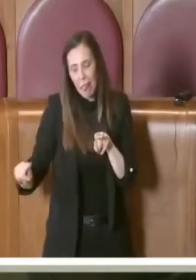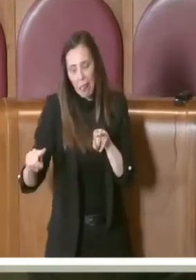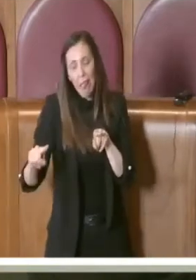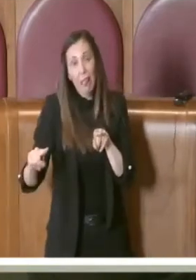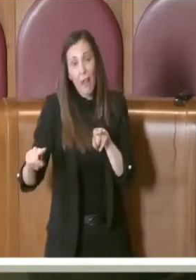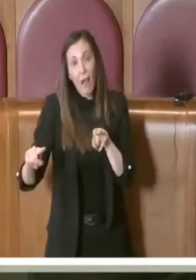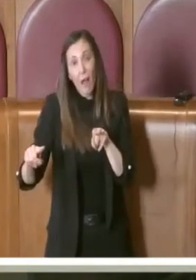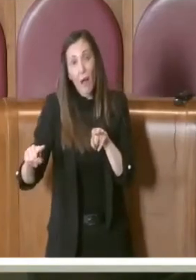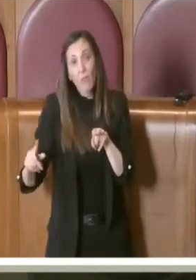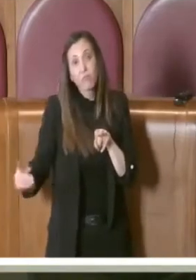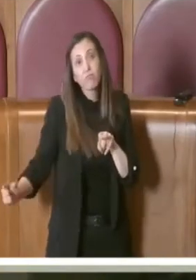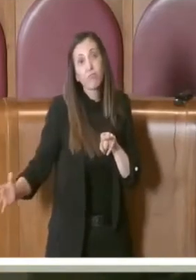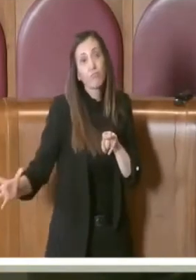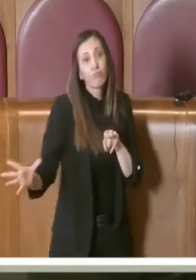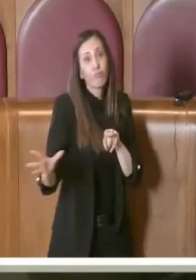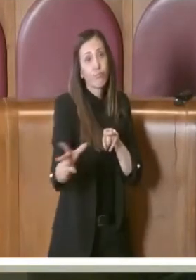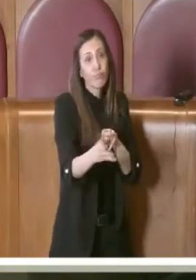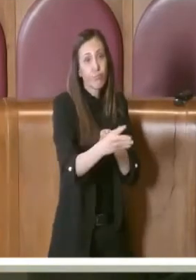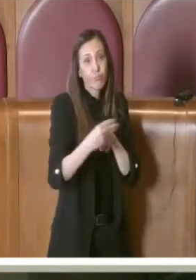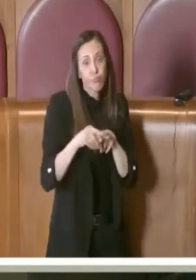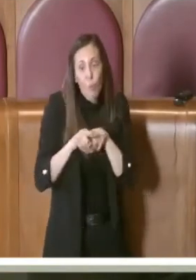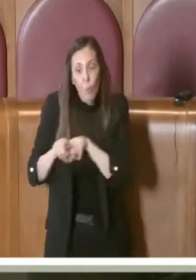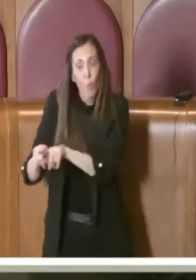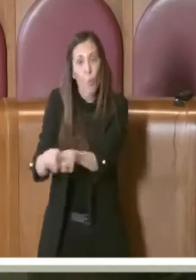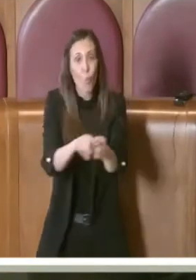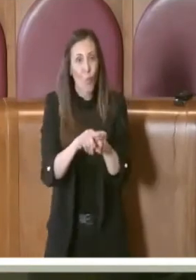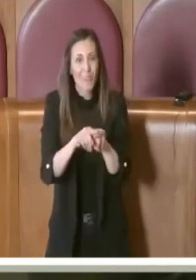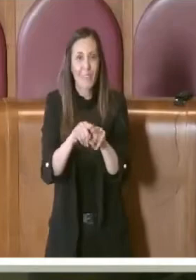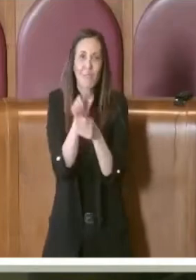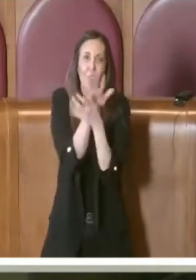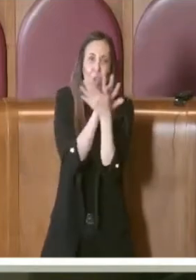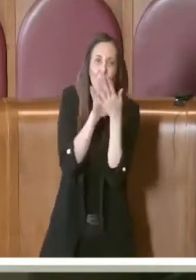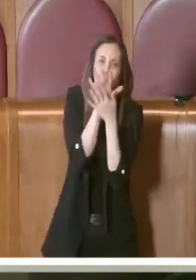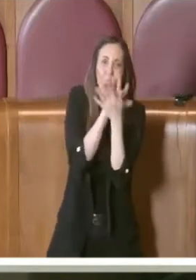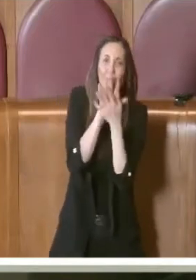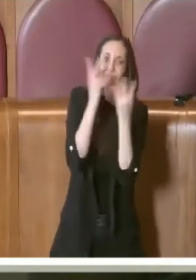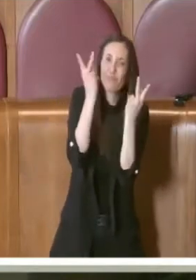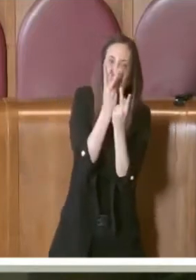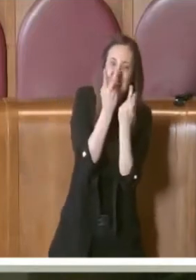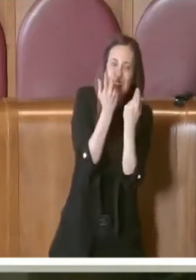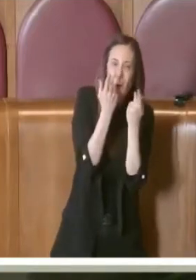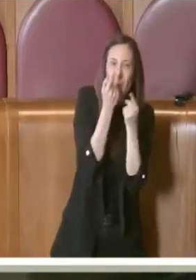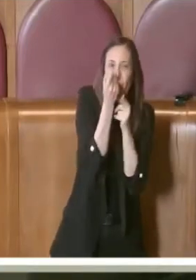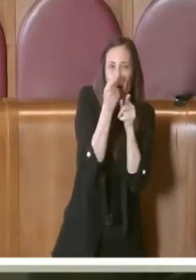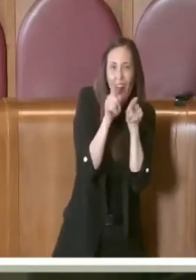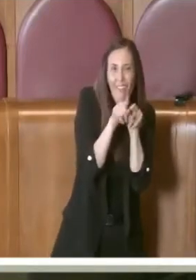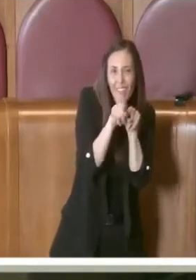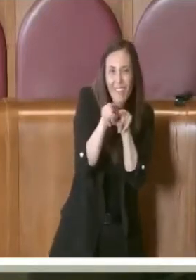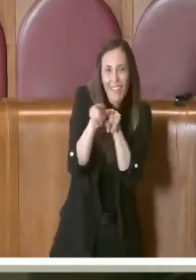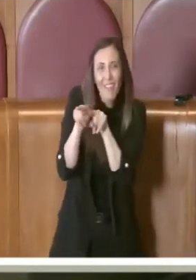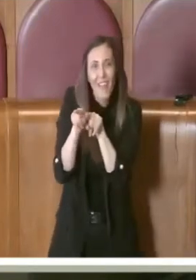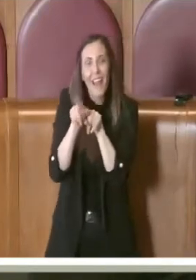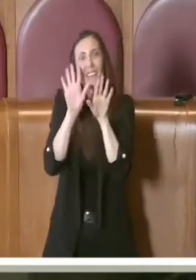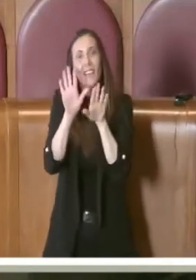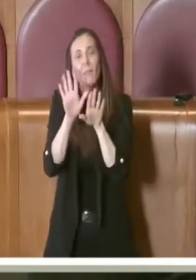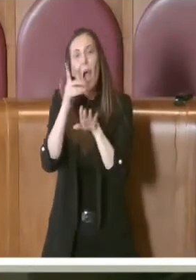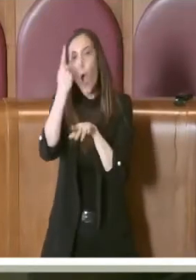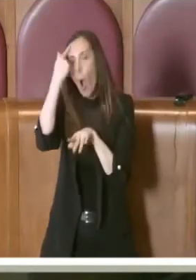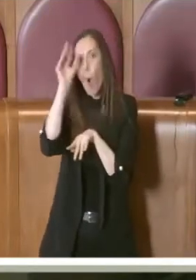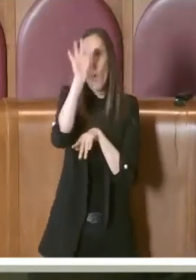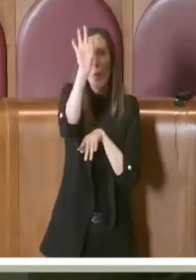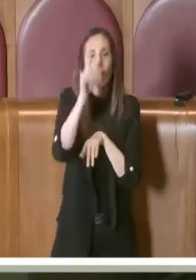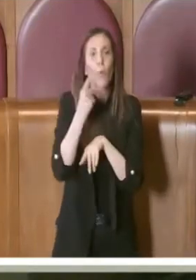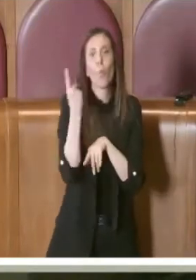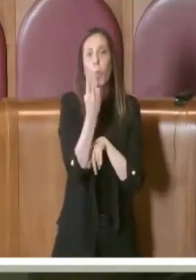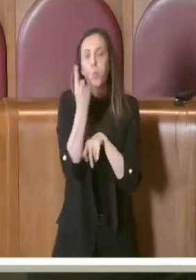politiche, forse con qualche differente sfumatura, ma con una chiara ottica che accomuna credo tutte le forze politiche,